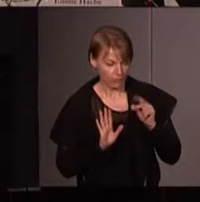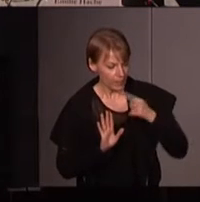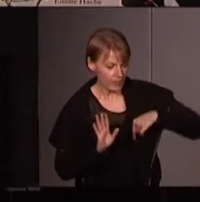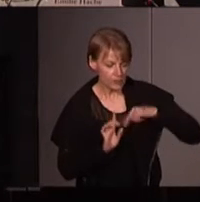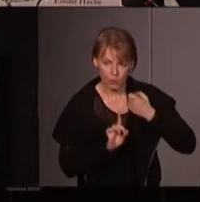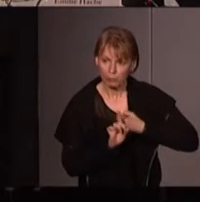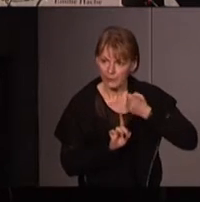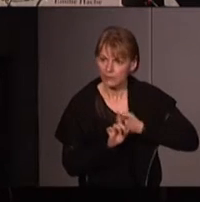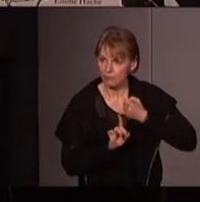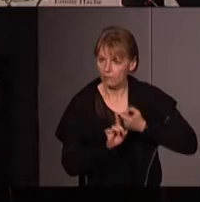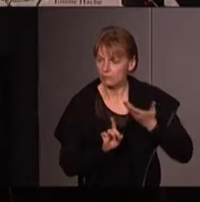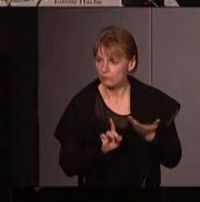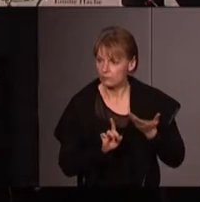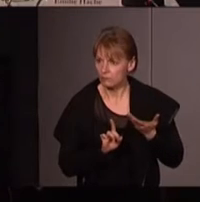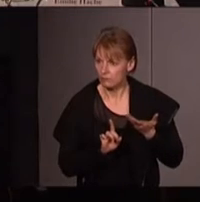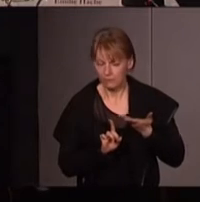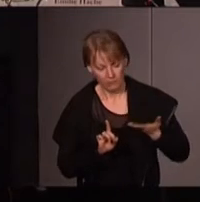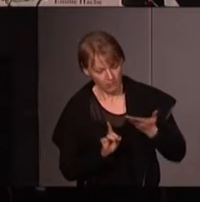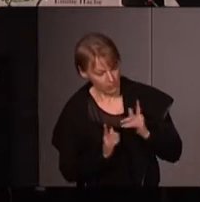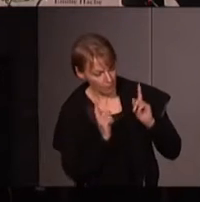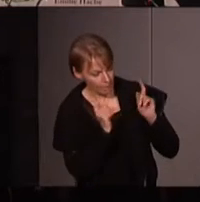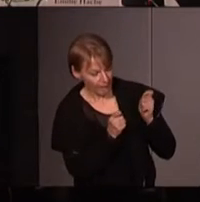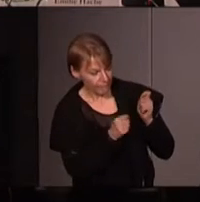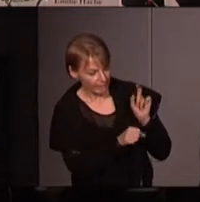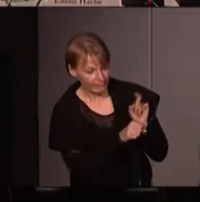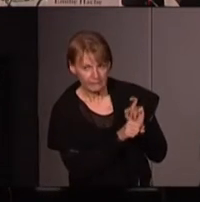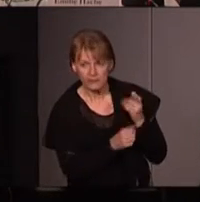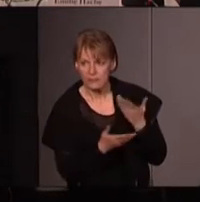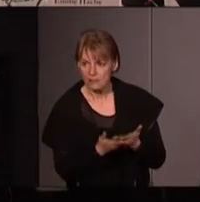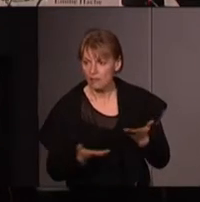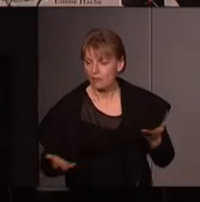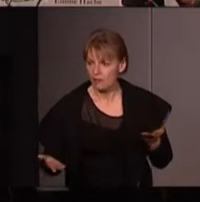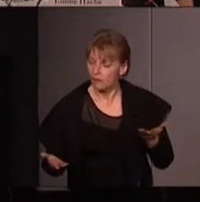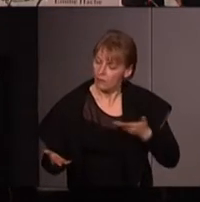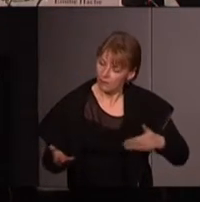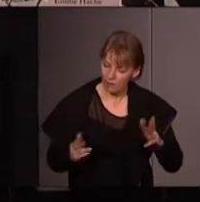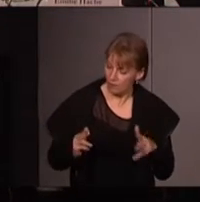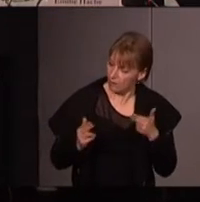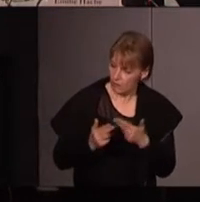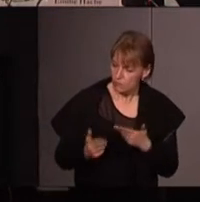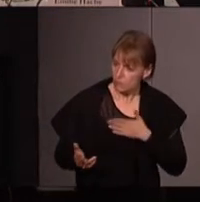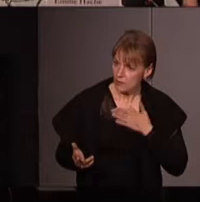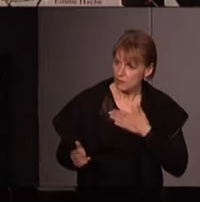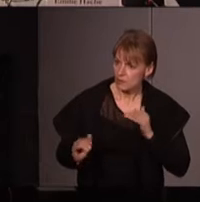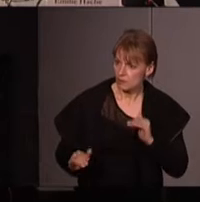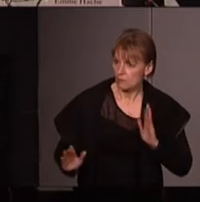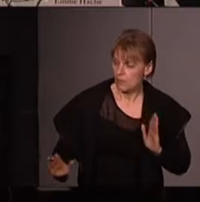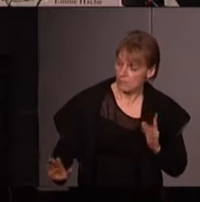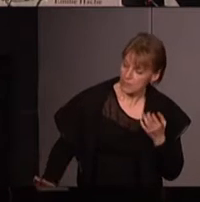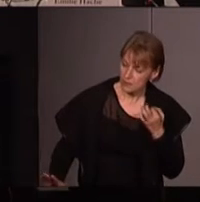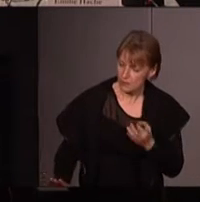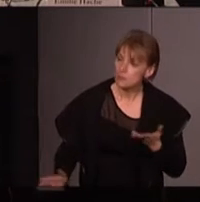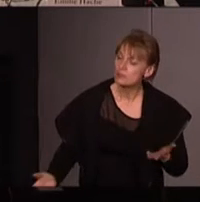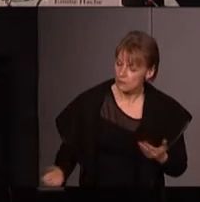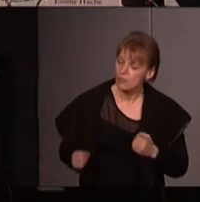qui se sont vues affublées de cette critique là ont eu une réponse assez intéressante en disant mais